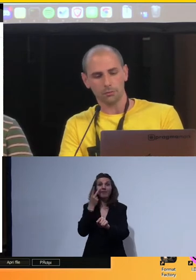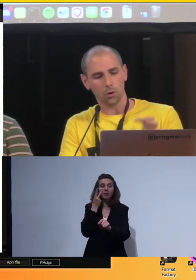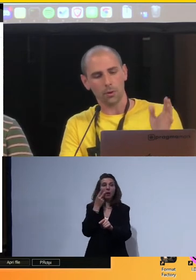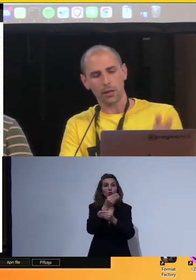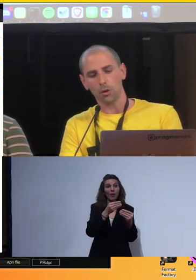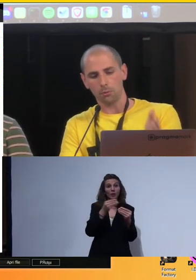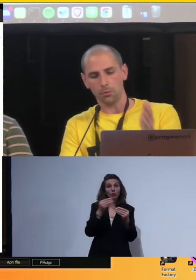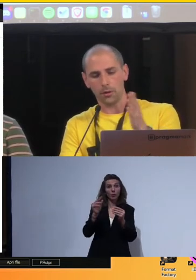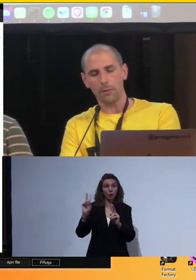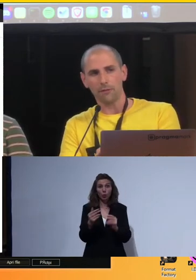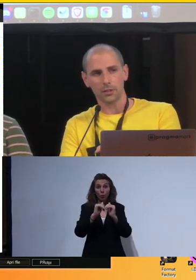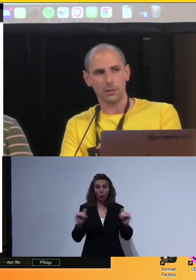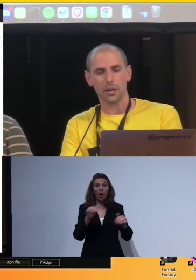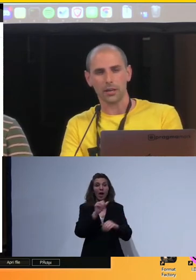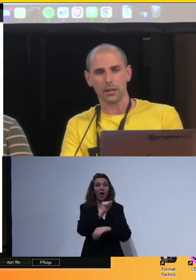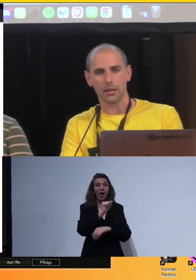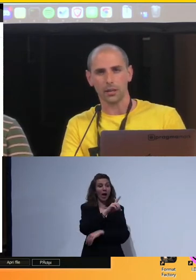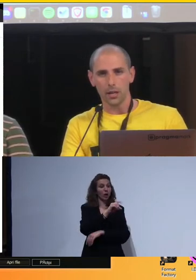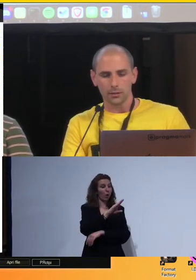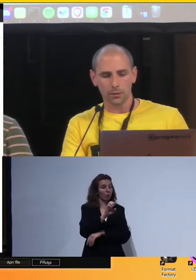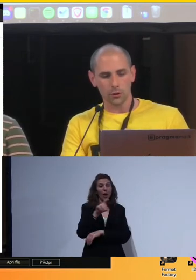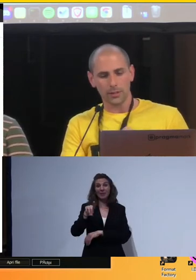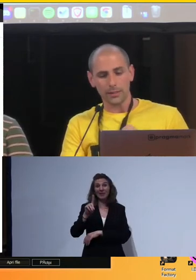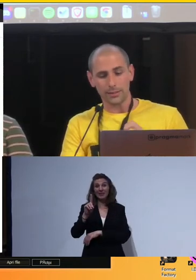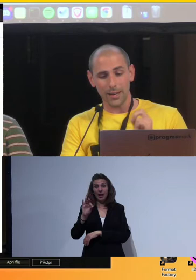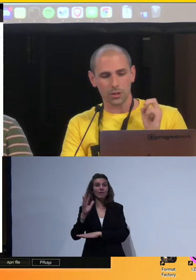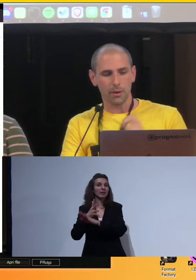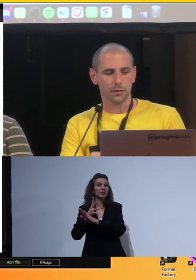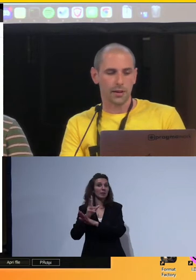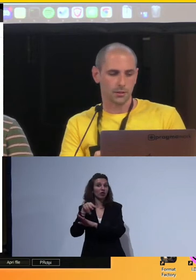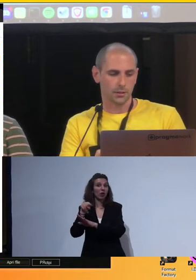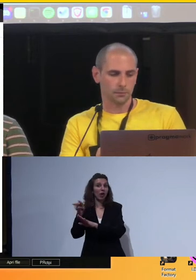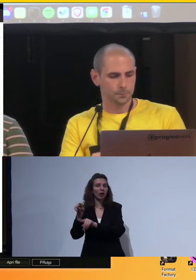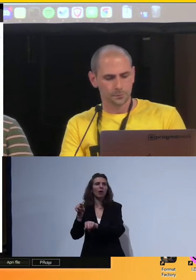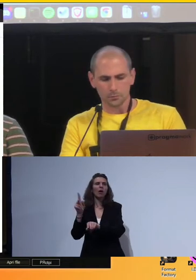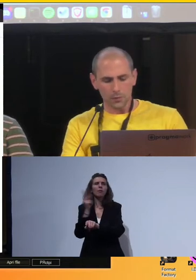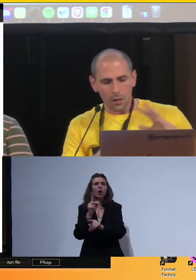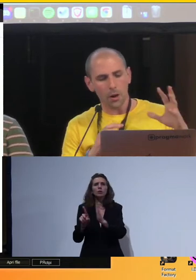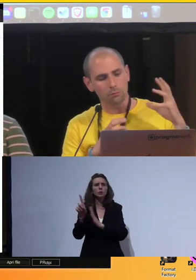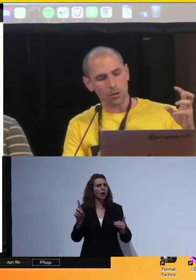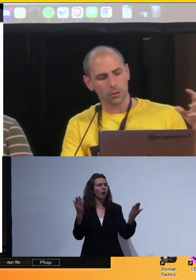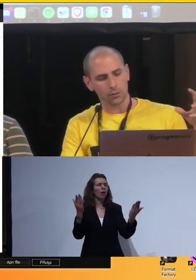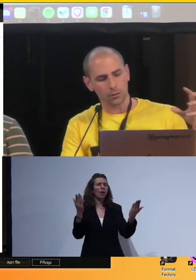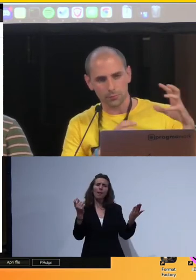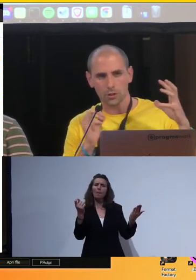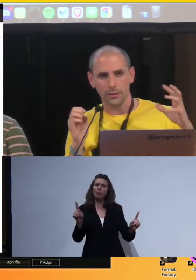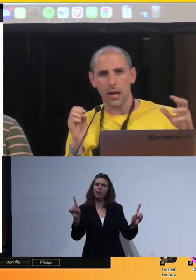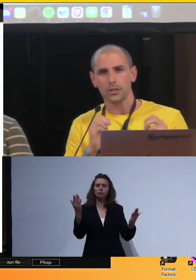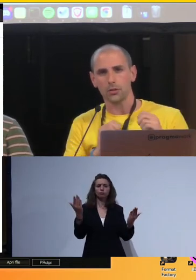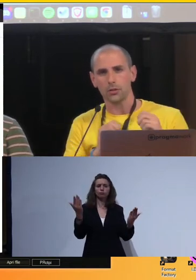diversi, come Adobe e PDF Accessibility Checker, hanno risultati leggermente diversi. Però che cosa